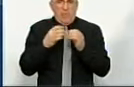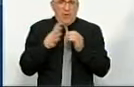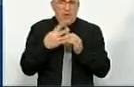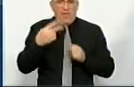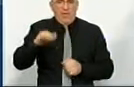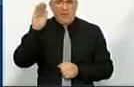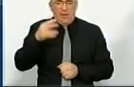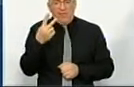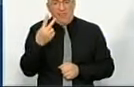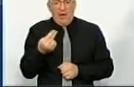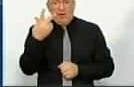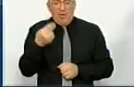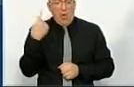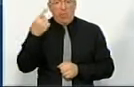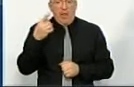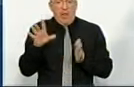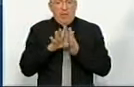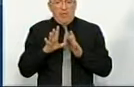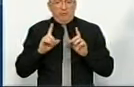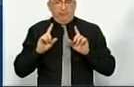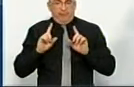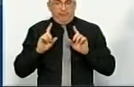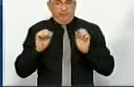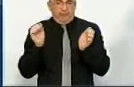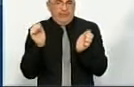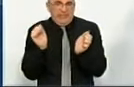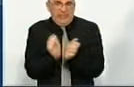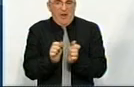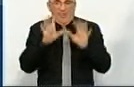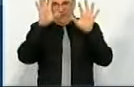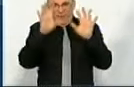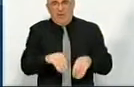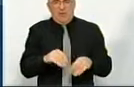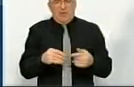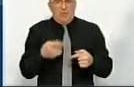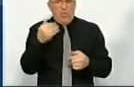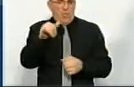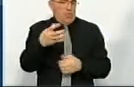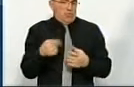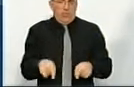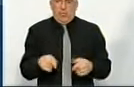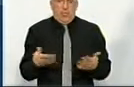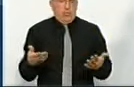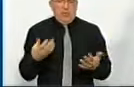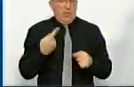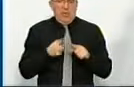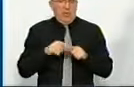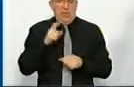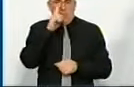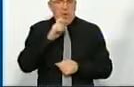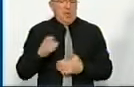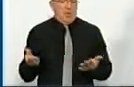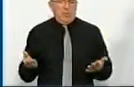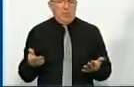-20 тисяч, 2-3 дні обленерго бере в заручники і відмикає від світла. То у вас тут ще не так все погано.